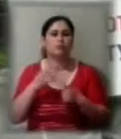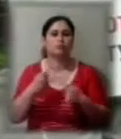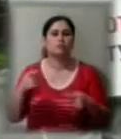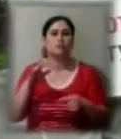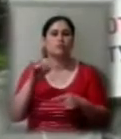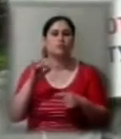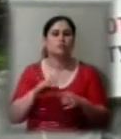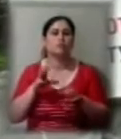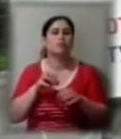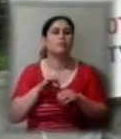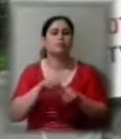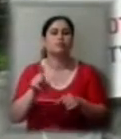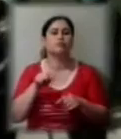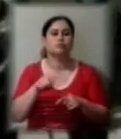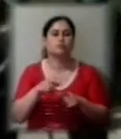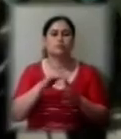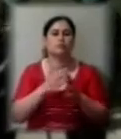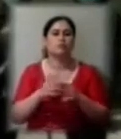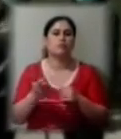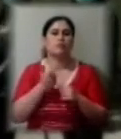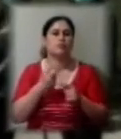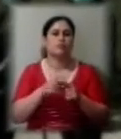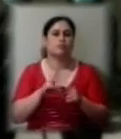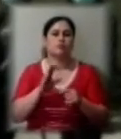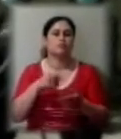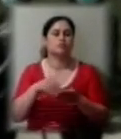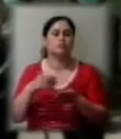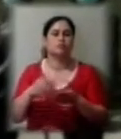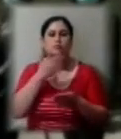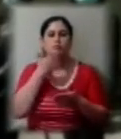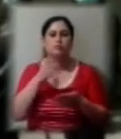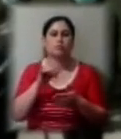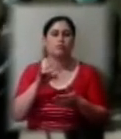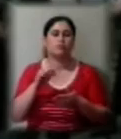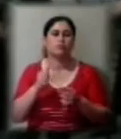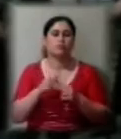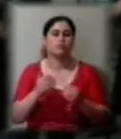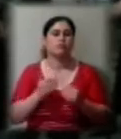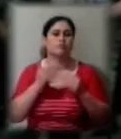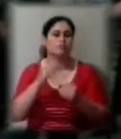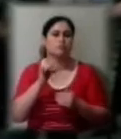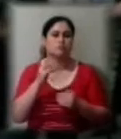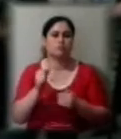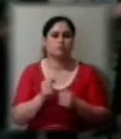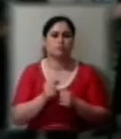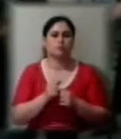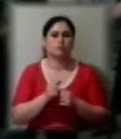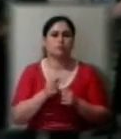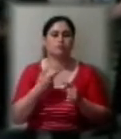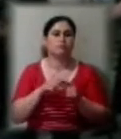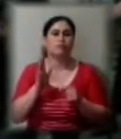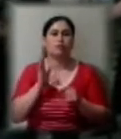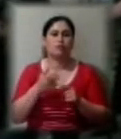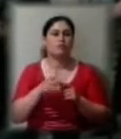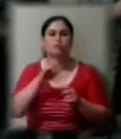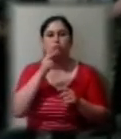сільгоспвиробникам доведеться закуповувати вітчизняне добриво за завищеними цінами. «Буде не зовсім правильний крок сьогодні